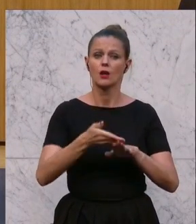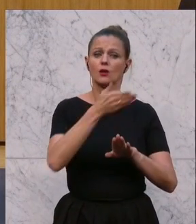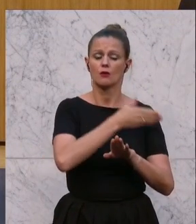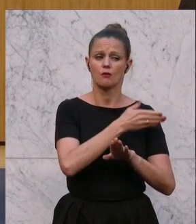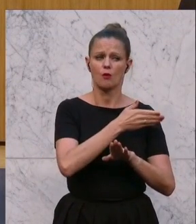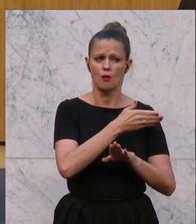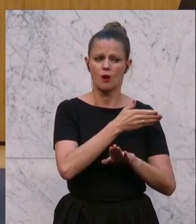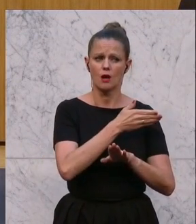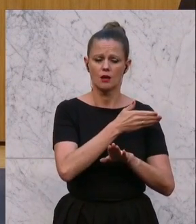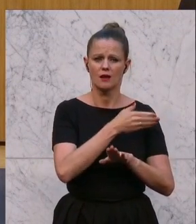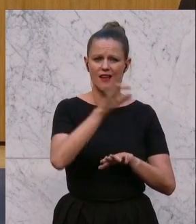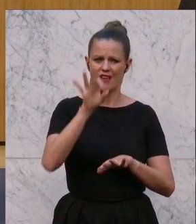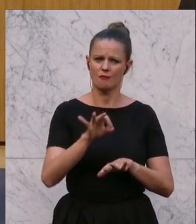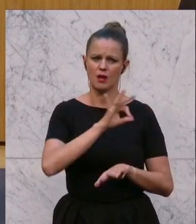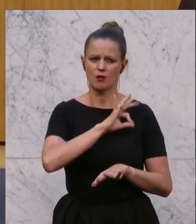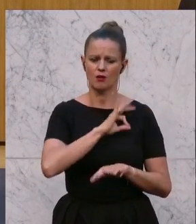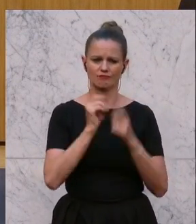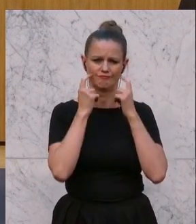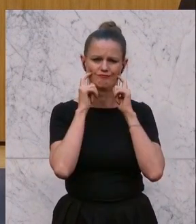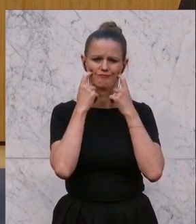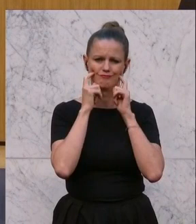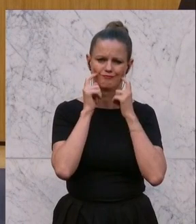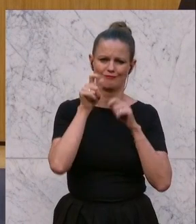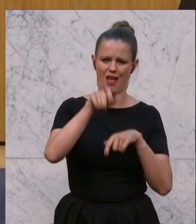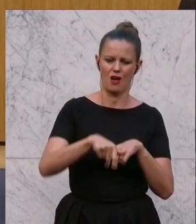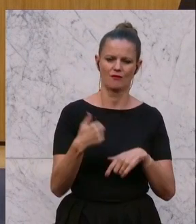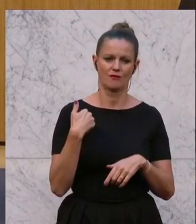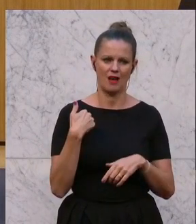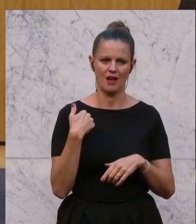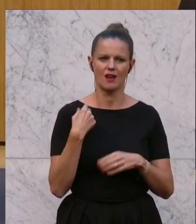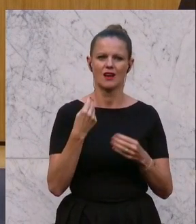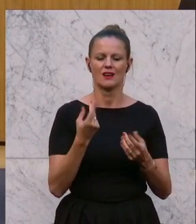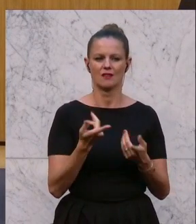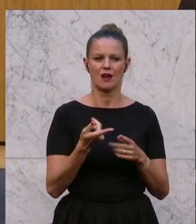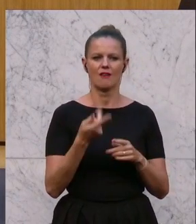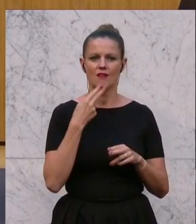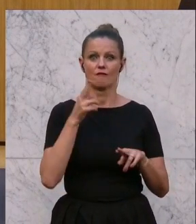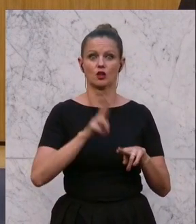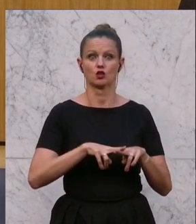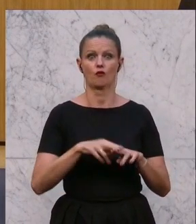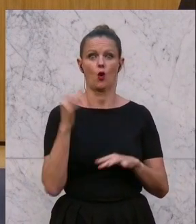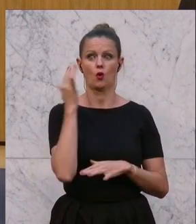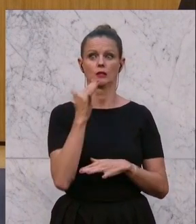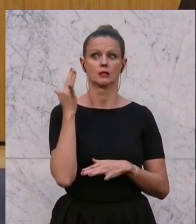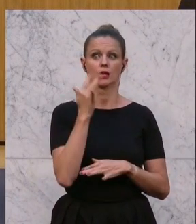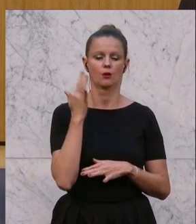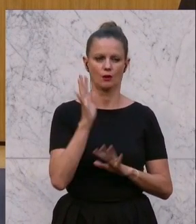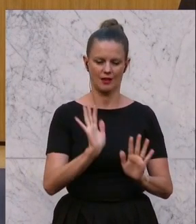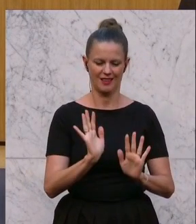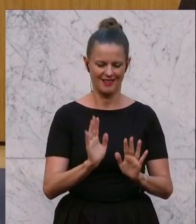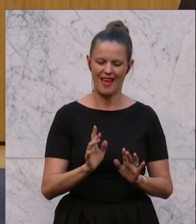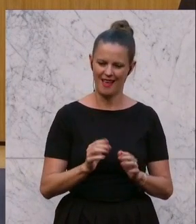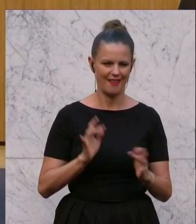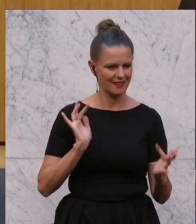FPÖ-Kollegen gelächelt wurde, dann eher, weil daraus schon wieder eine Verschwörungstheorie geworden ist. Ganz im Gegenteil, es ist natürlich